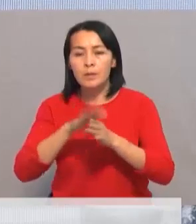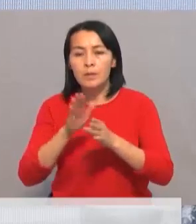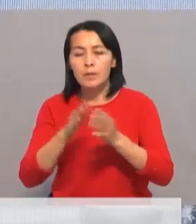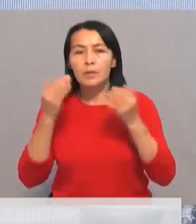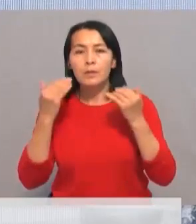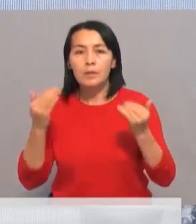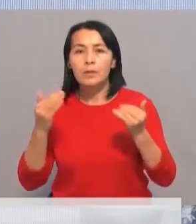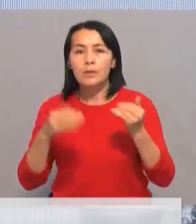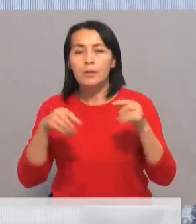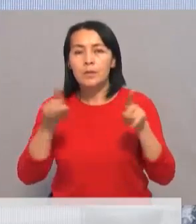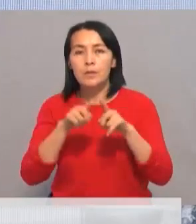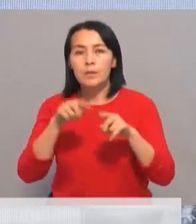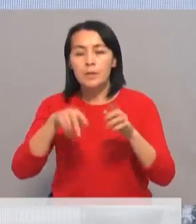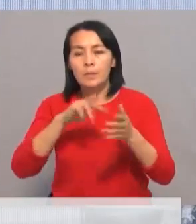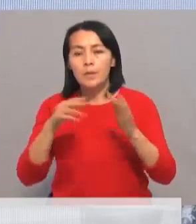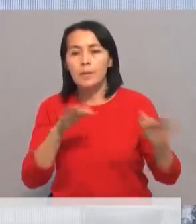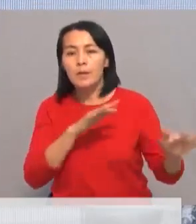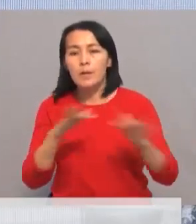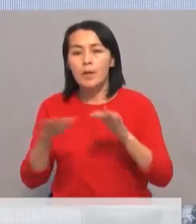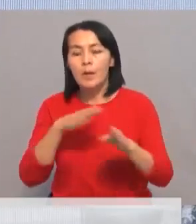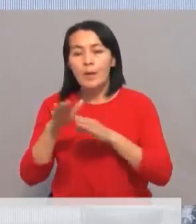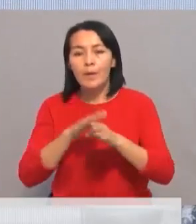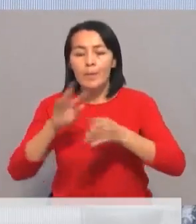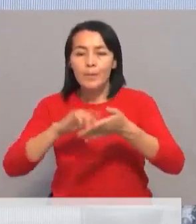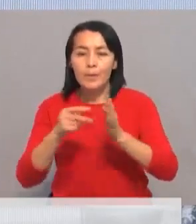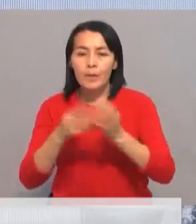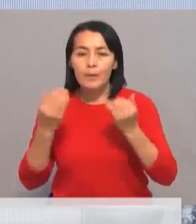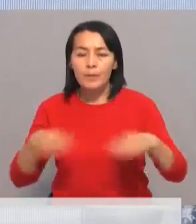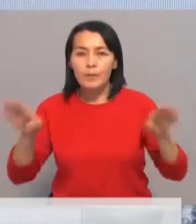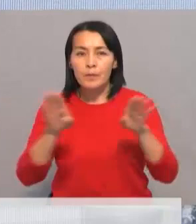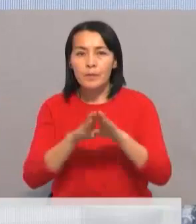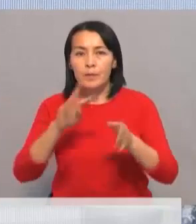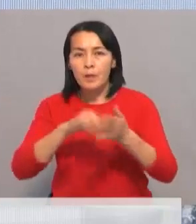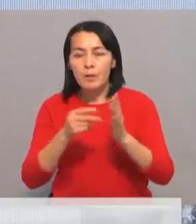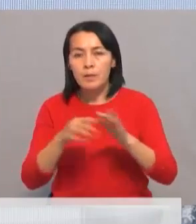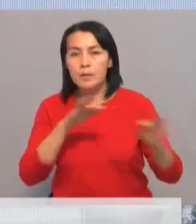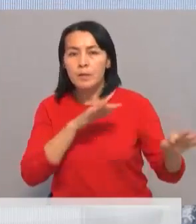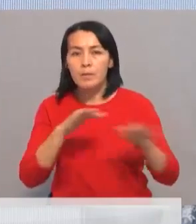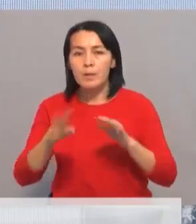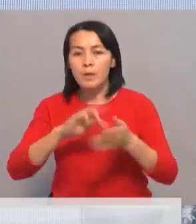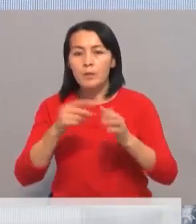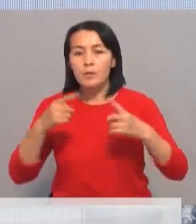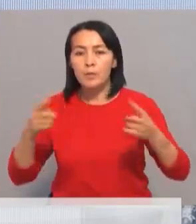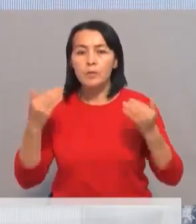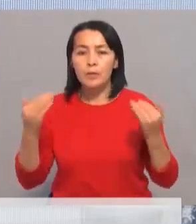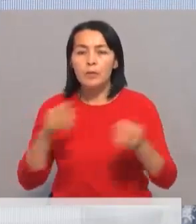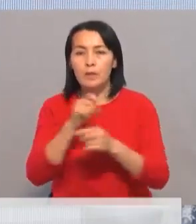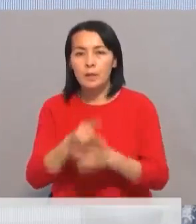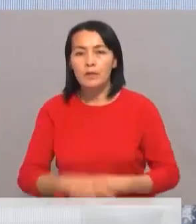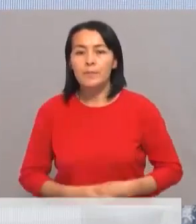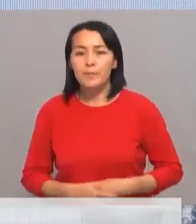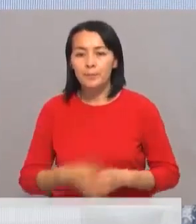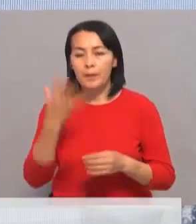логичность и последовательность плана мероприятий по исполнению проекта, в соответствии с планируемых мероприятий проекта, его целям и задачам.